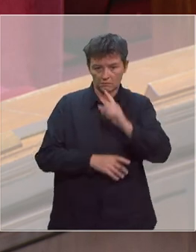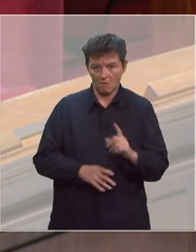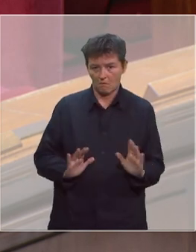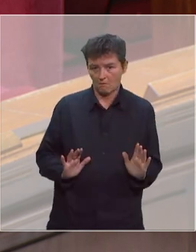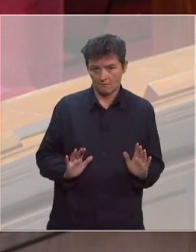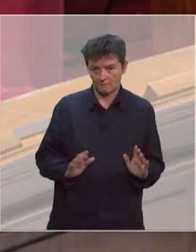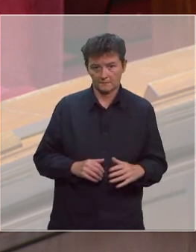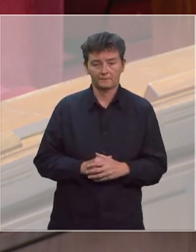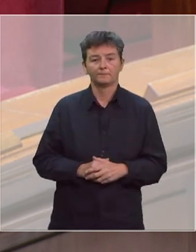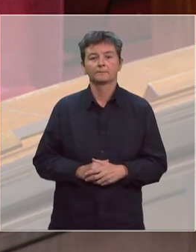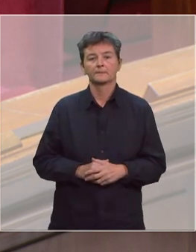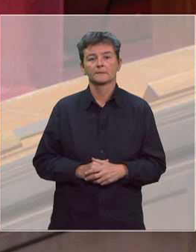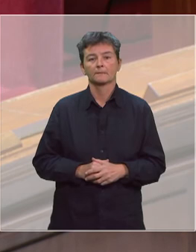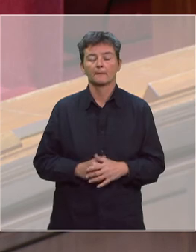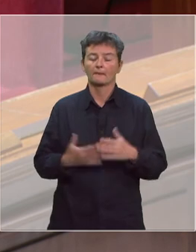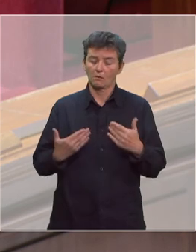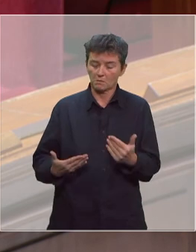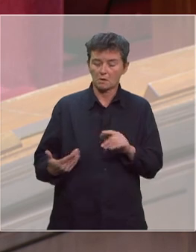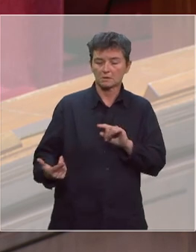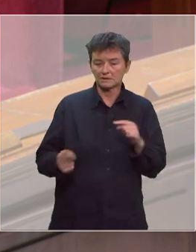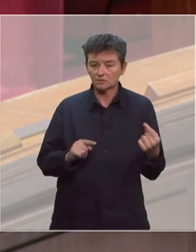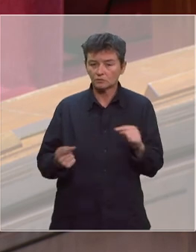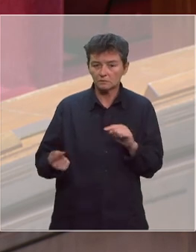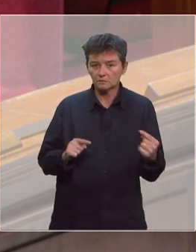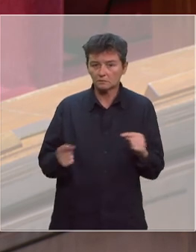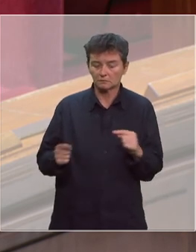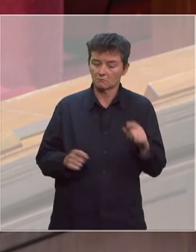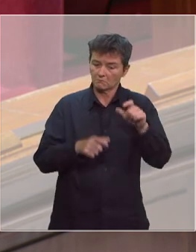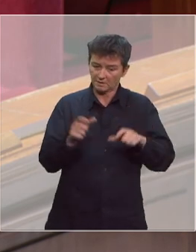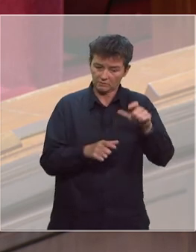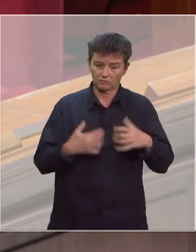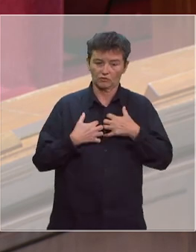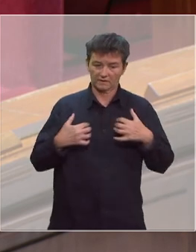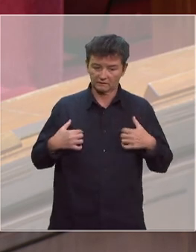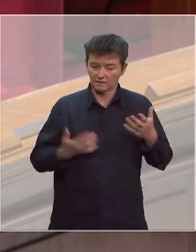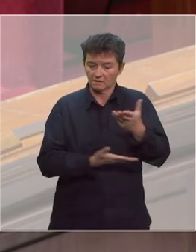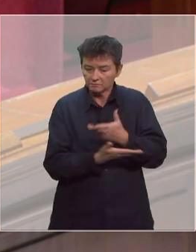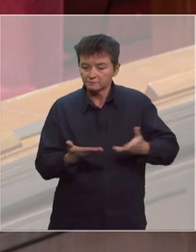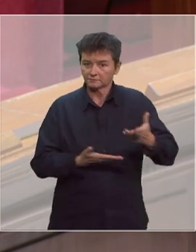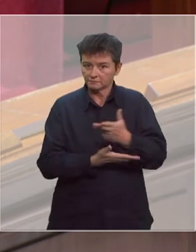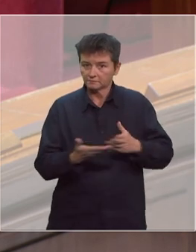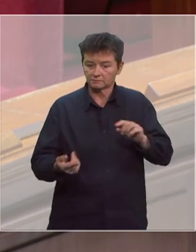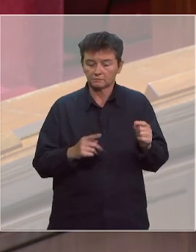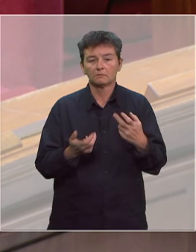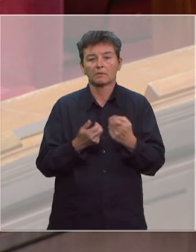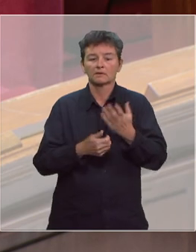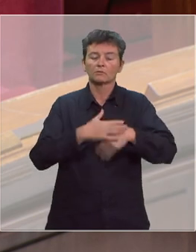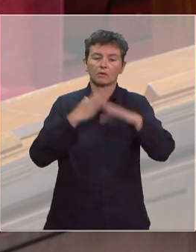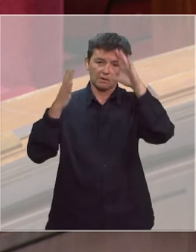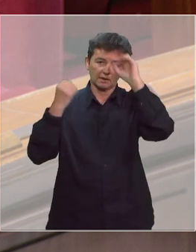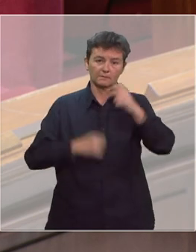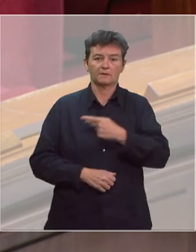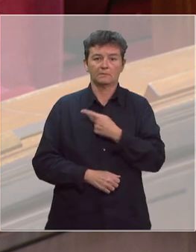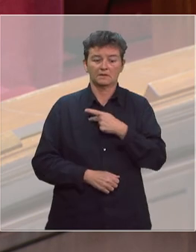Il y a des discussions de scientifiques organisées, notamment une au sein de l'Académie de médecine,